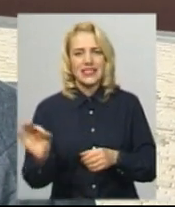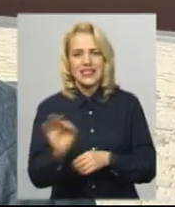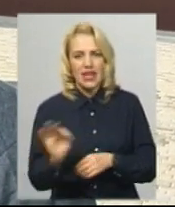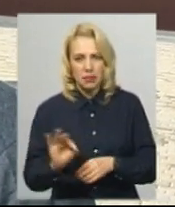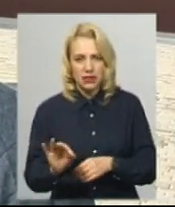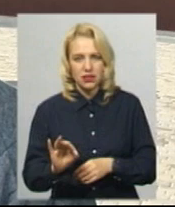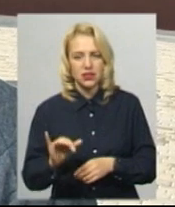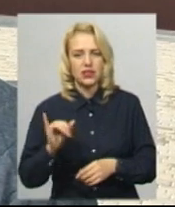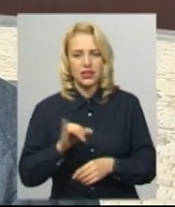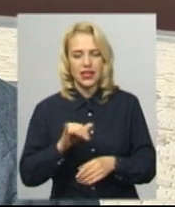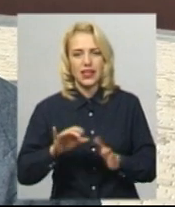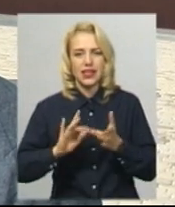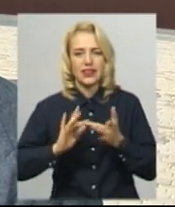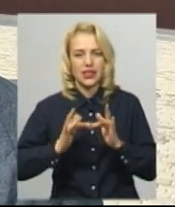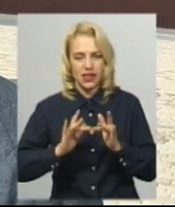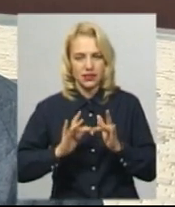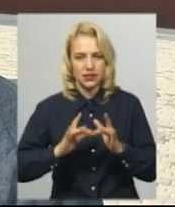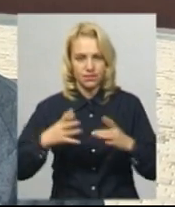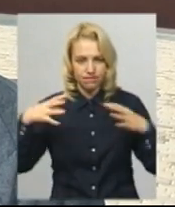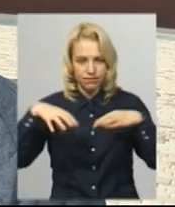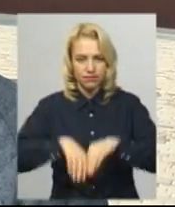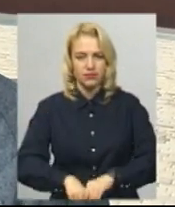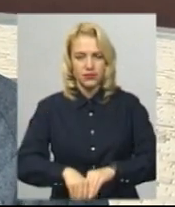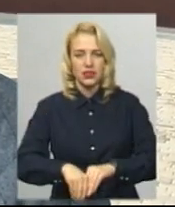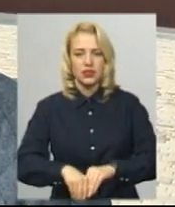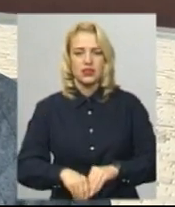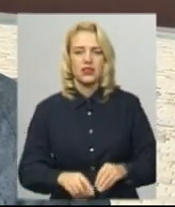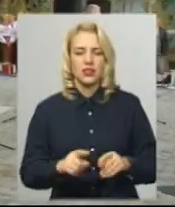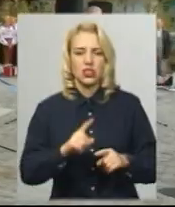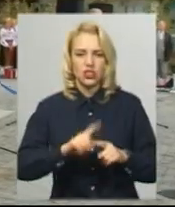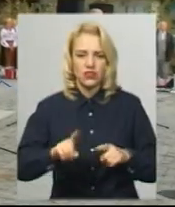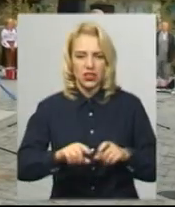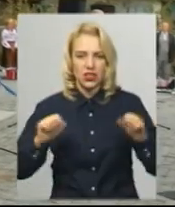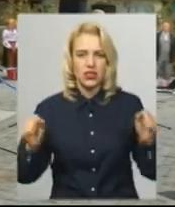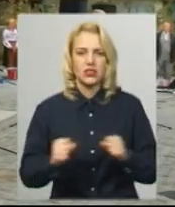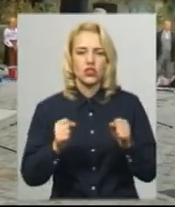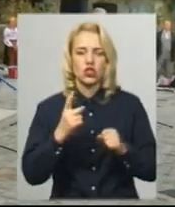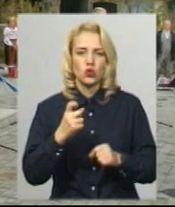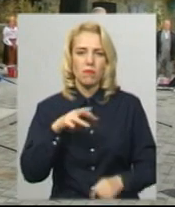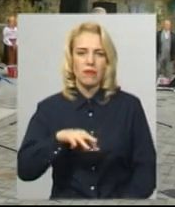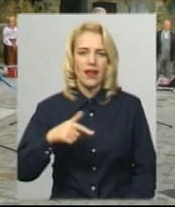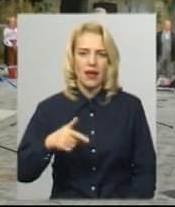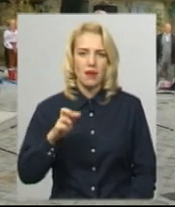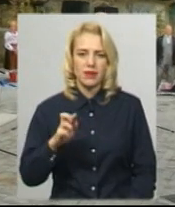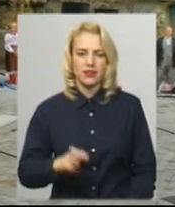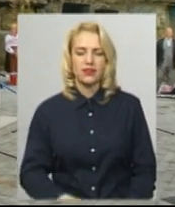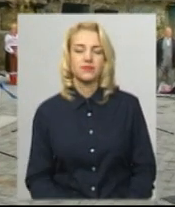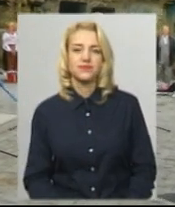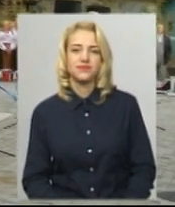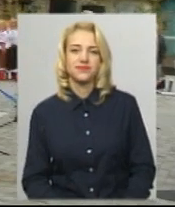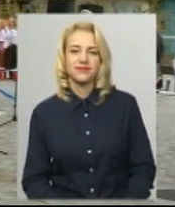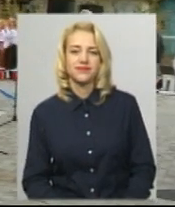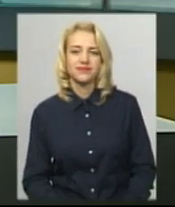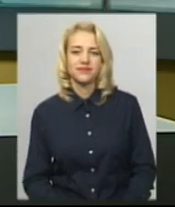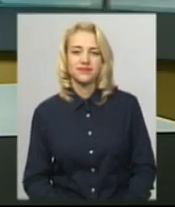інтернет, оптіволокно швидкістю 100 мегабіт. Тетяна Ворожцова, Юрій Чорний. Новини на Суспільному. Хмельниччина.